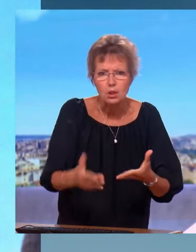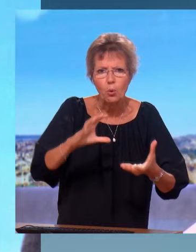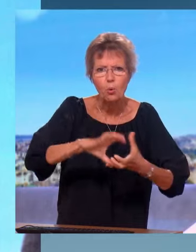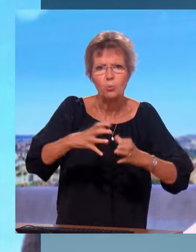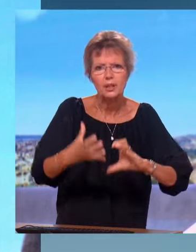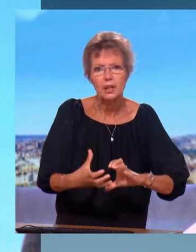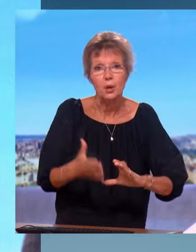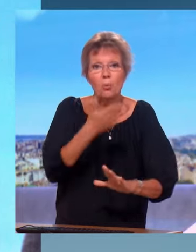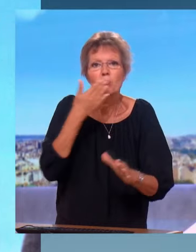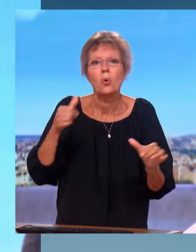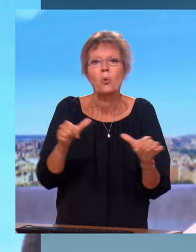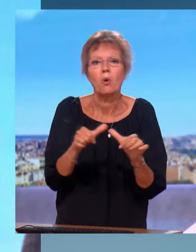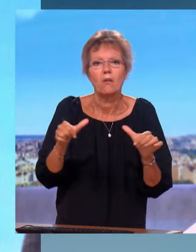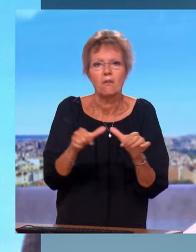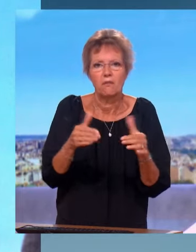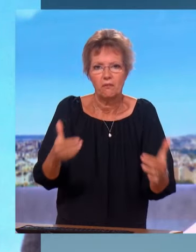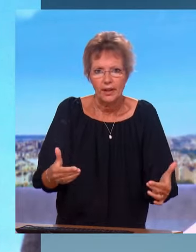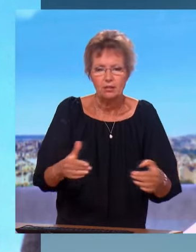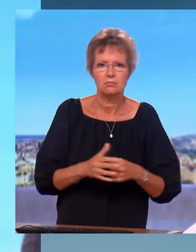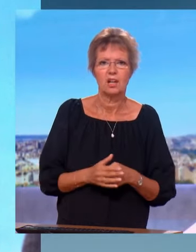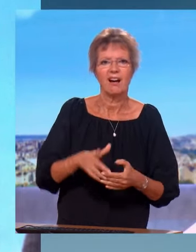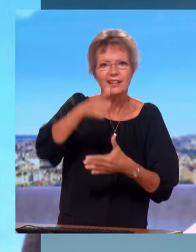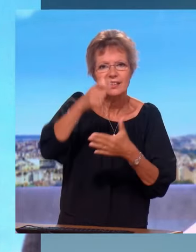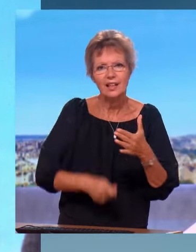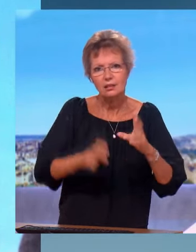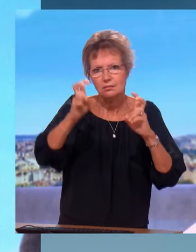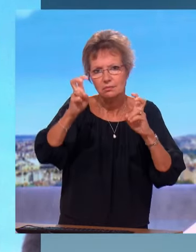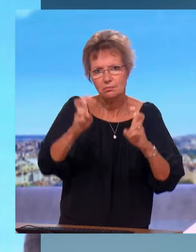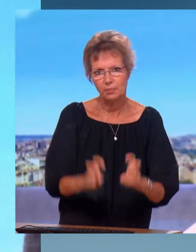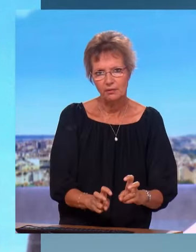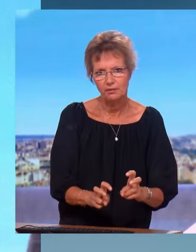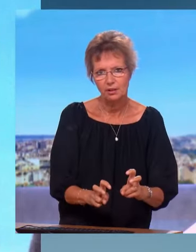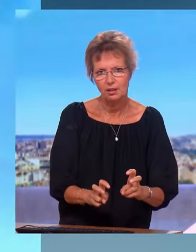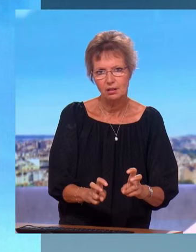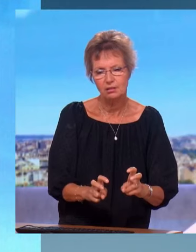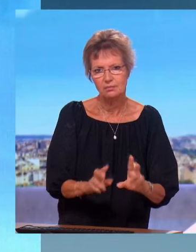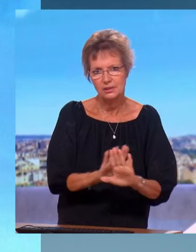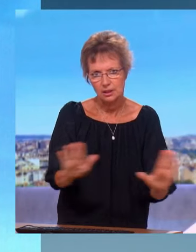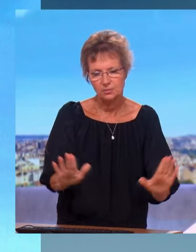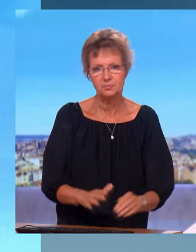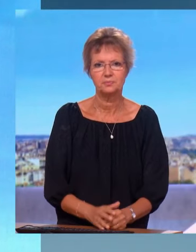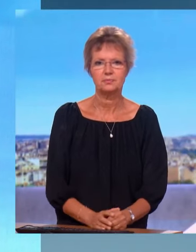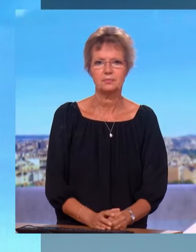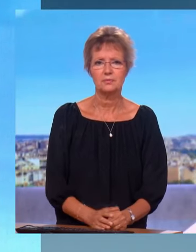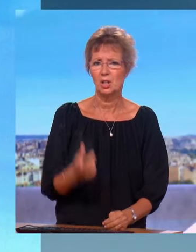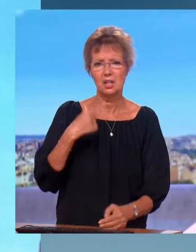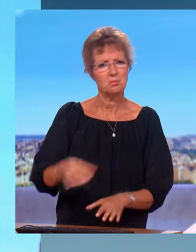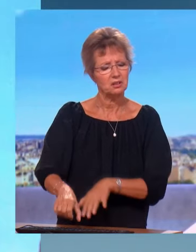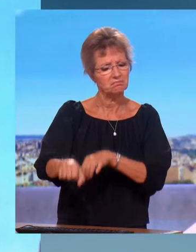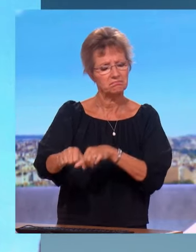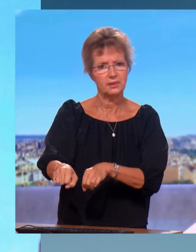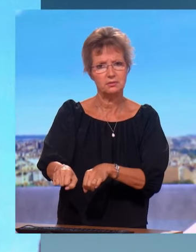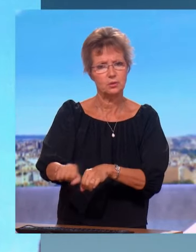simplement baissé le niveau du surplus des taxes qu'encaisse l'État. La semaine va être marquée par la présentation du... je ne lâcherai pas ce combat